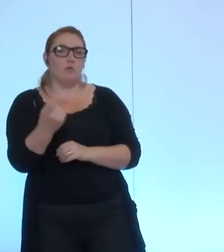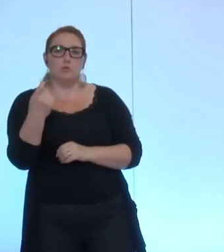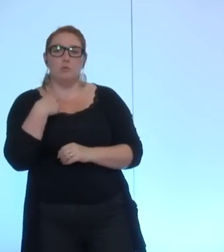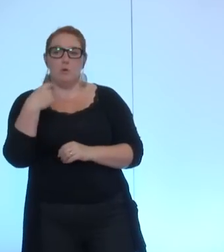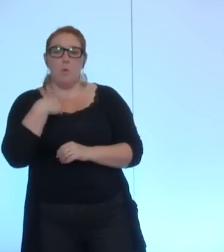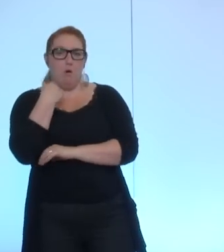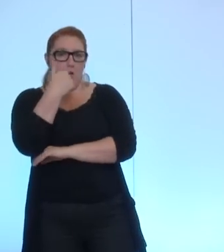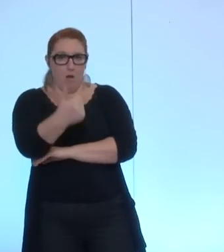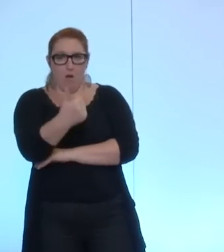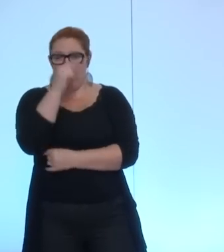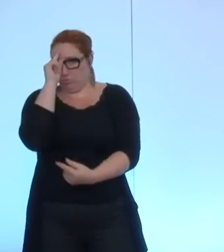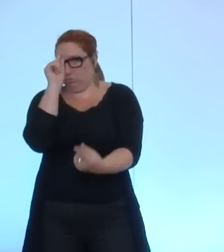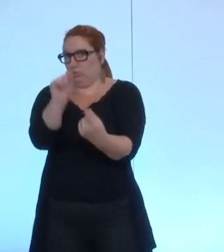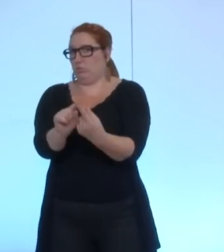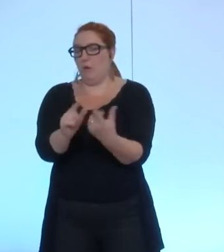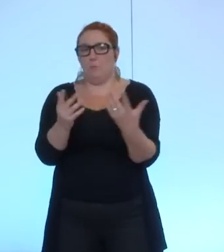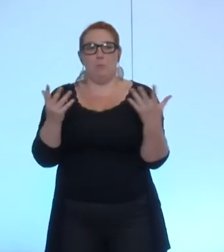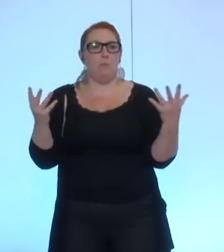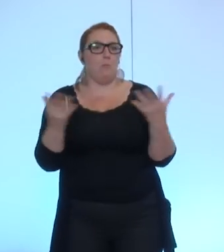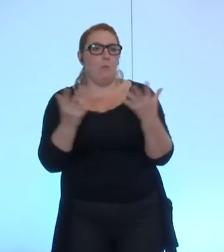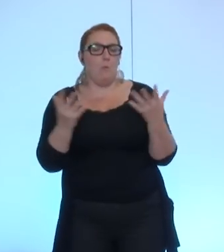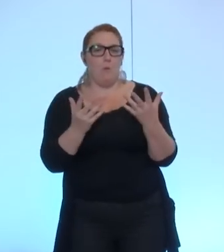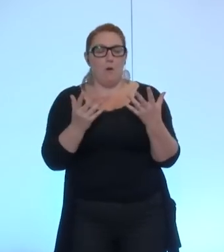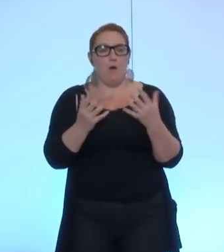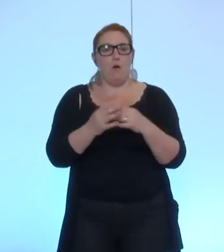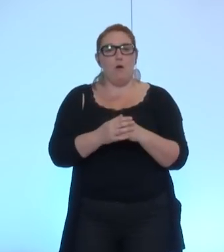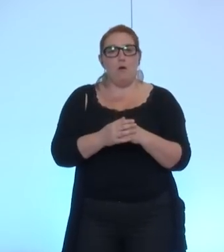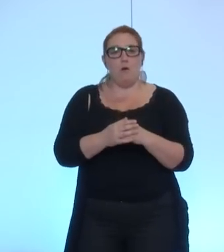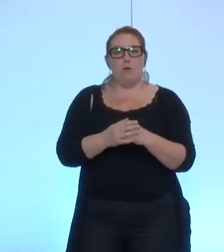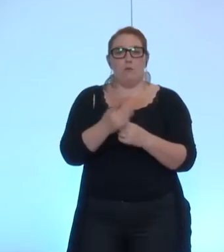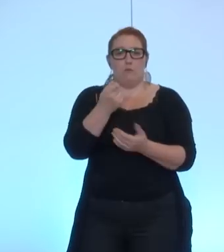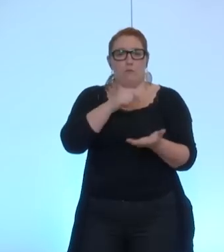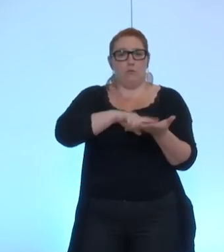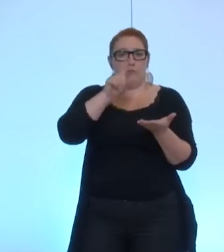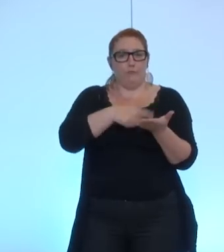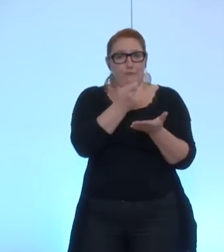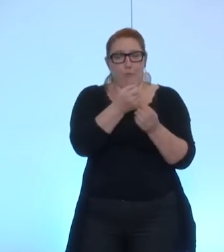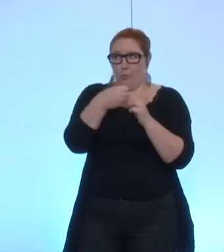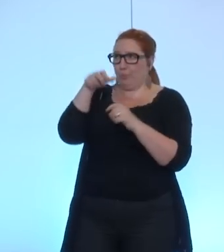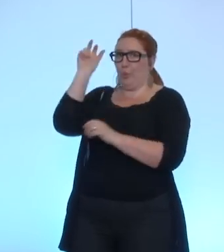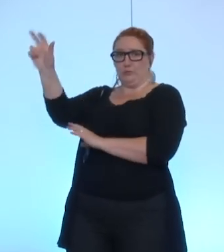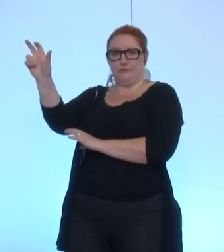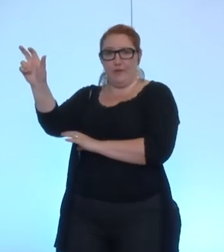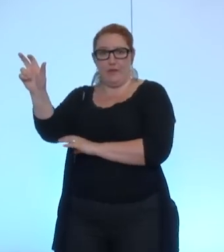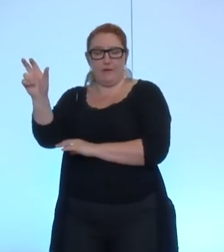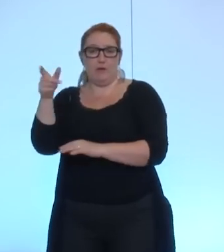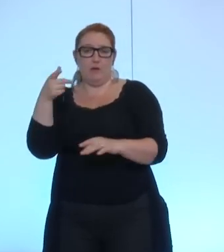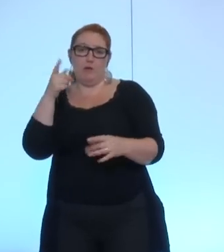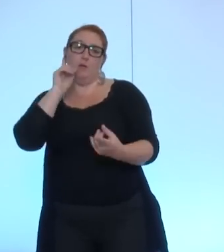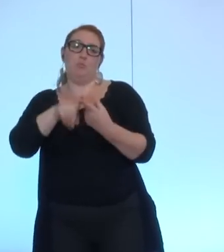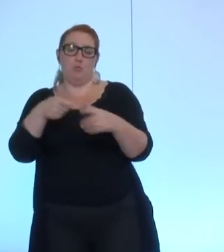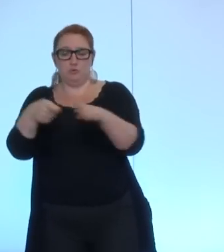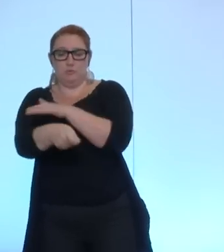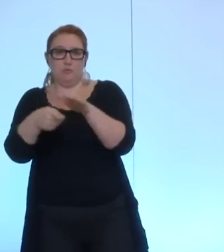1 donc portant sur le transfert des fonds et le maintien des subventions au projet de R&D